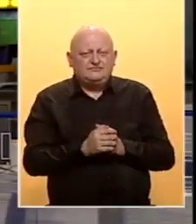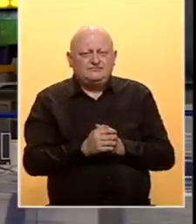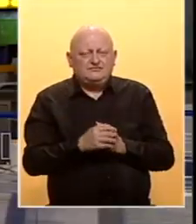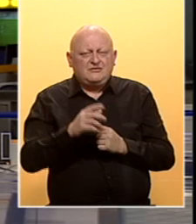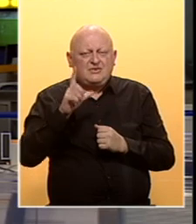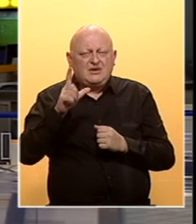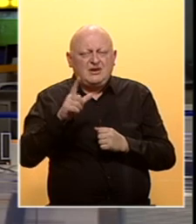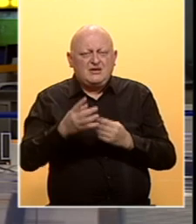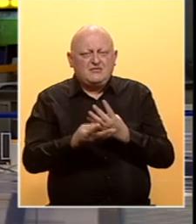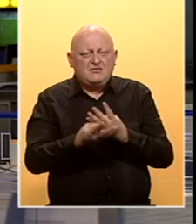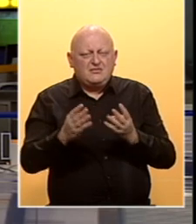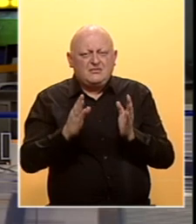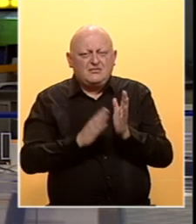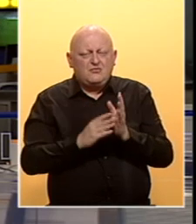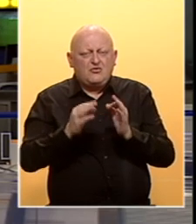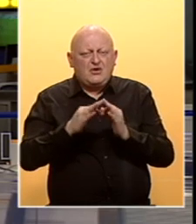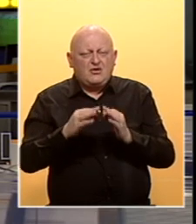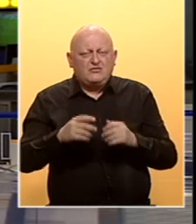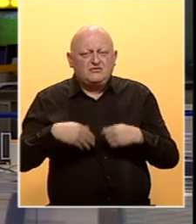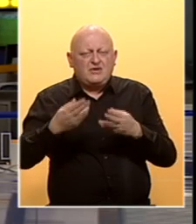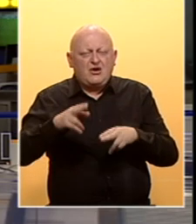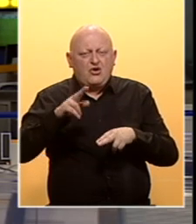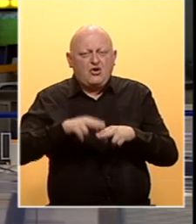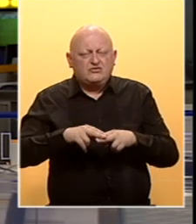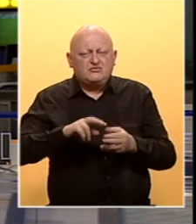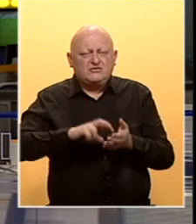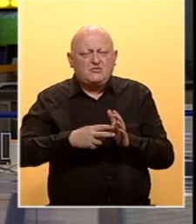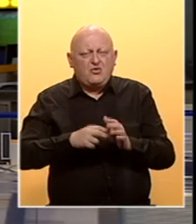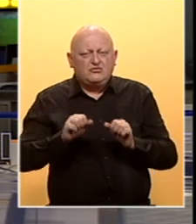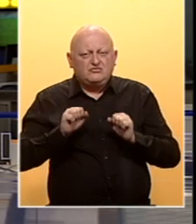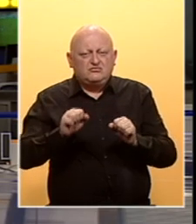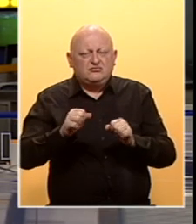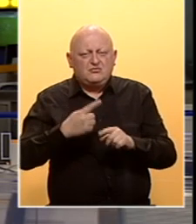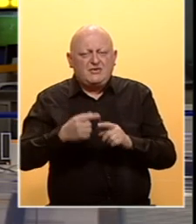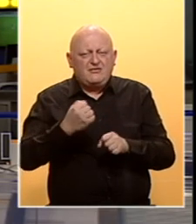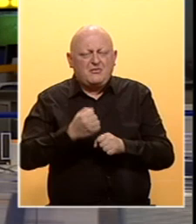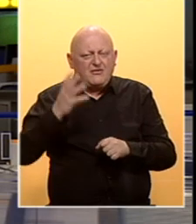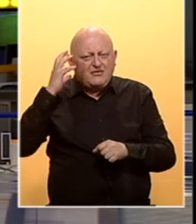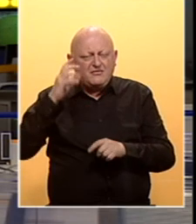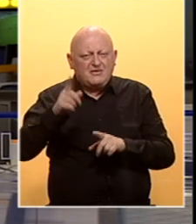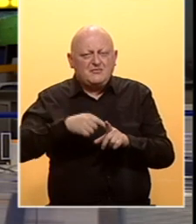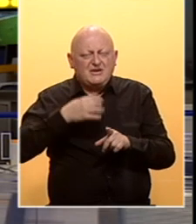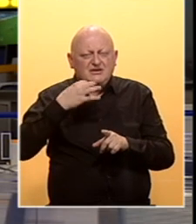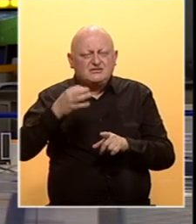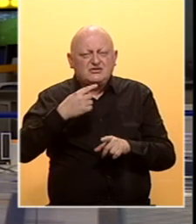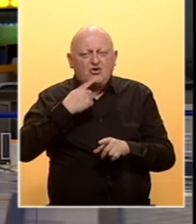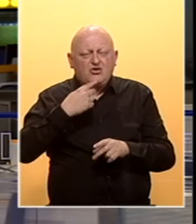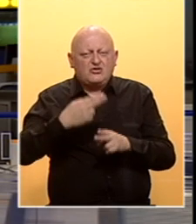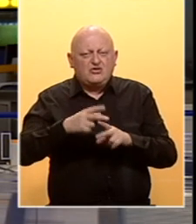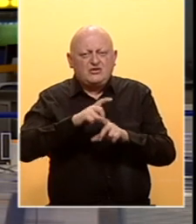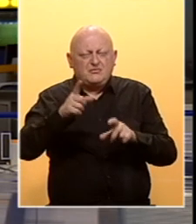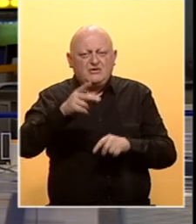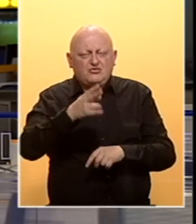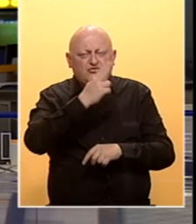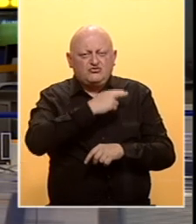Libanski mandatar Mustafa Adib podnio je ostavku zbog političke blokade oko formiranja vlade gotovo mjesec dana od kada je imenovana tu